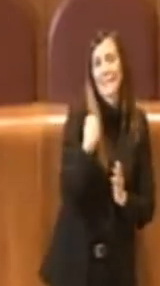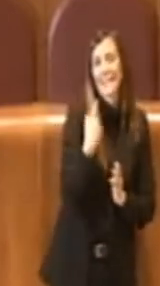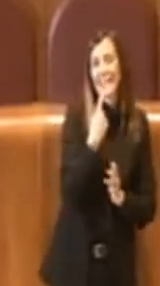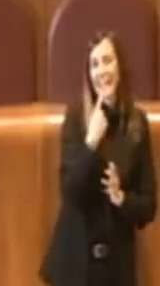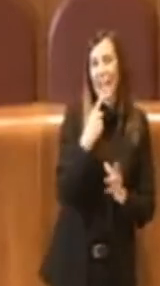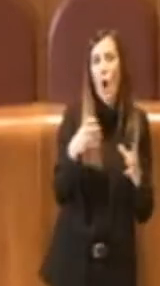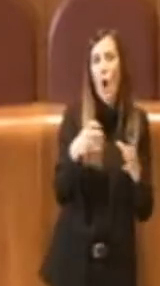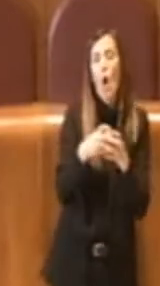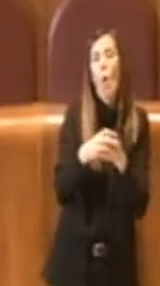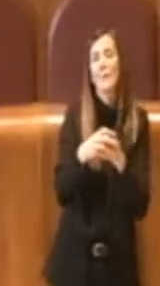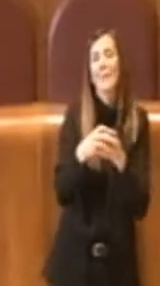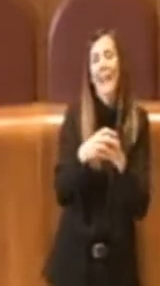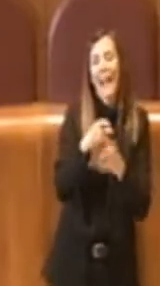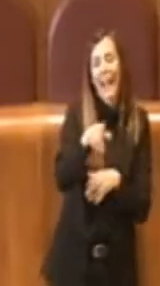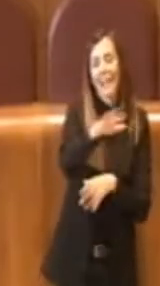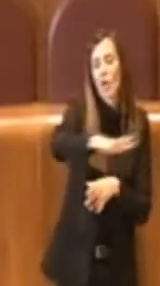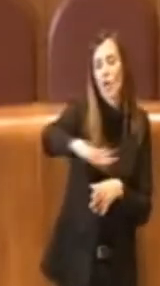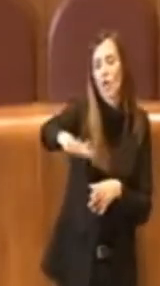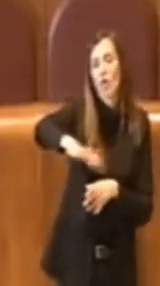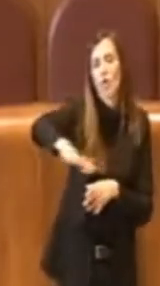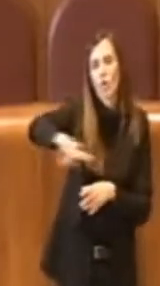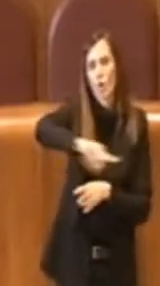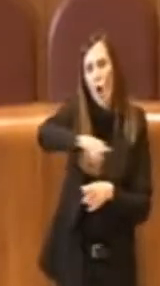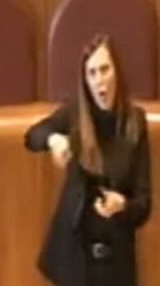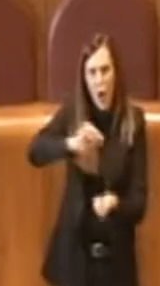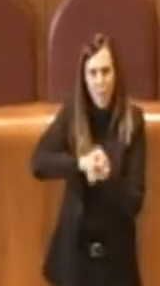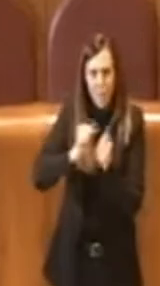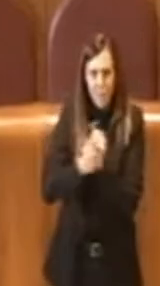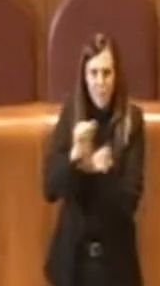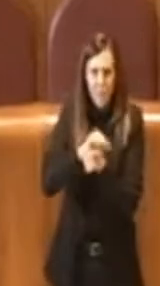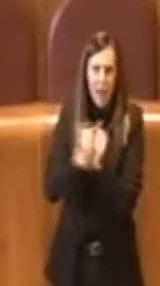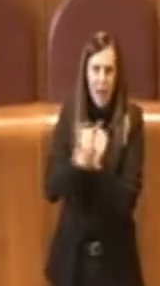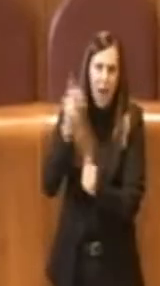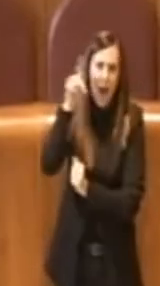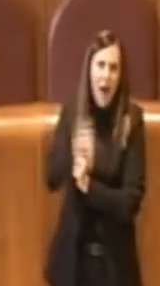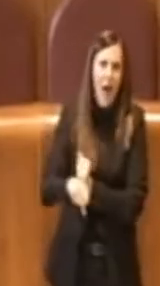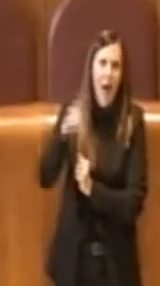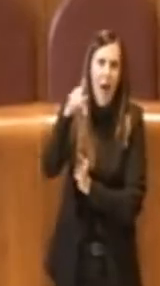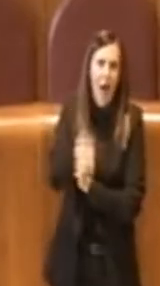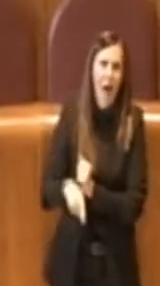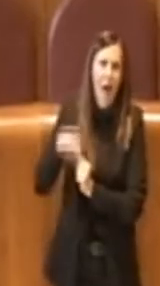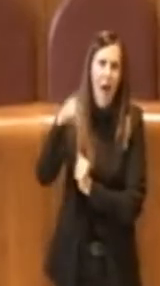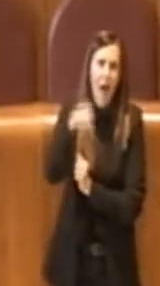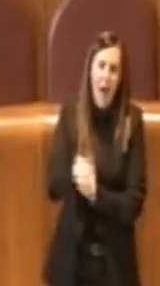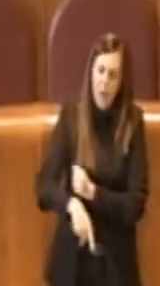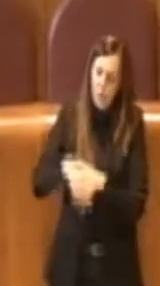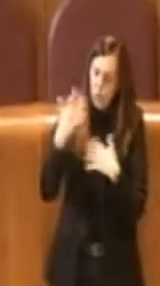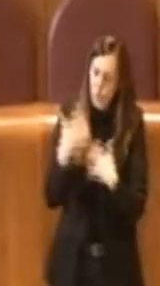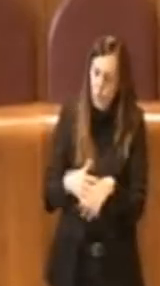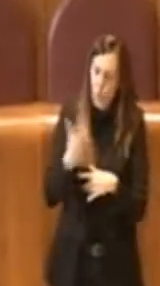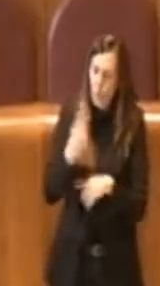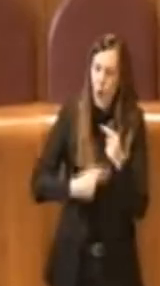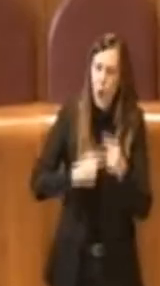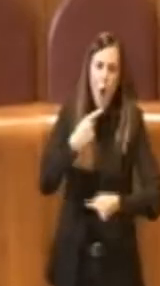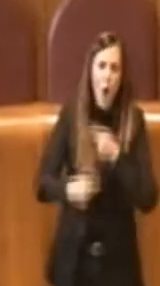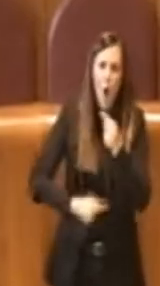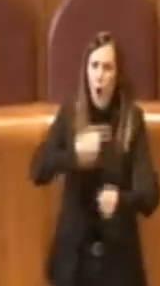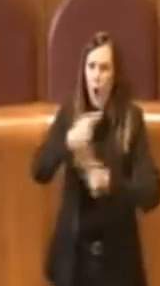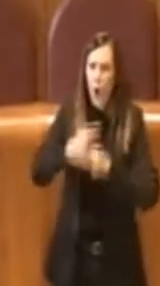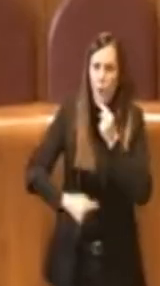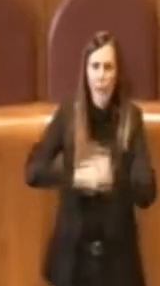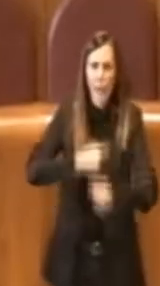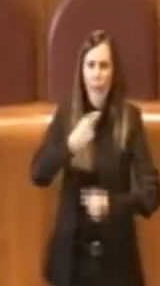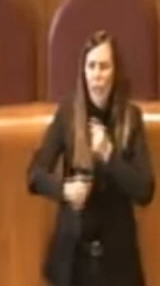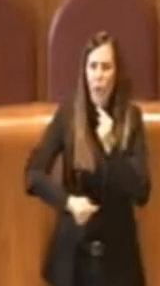zona, che ovviamente come ho sottolineato si battono da tanti anni per proseguire insomma sulla